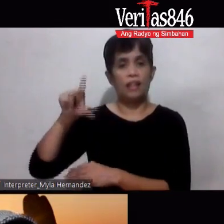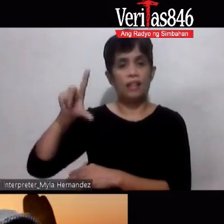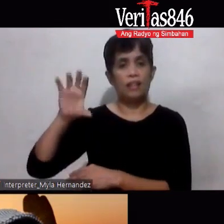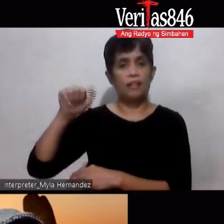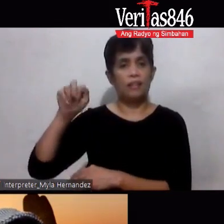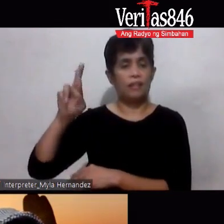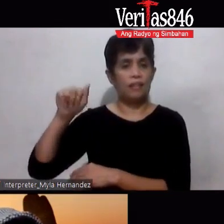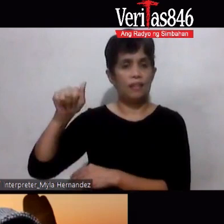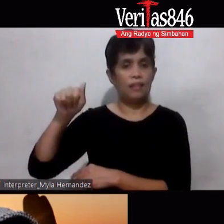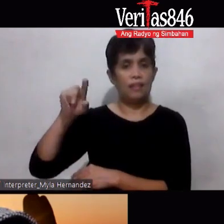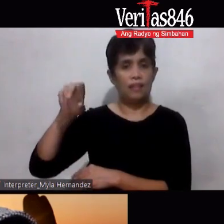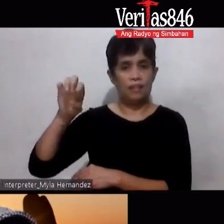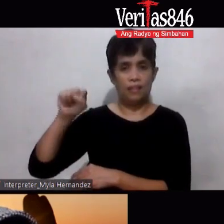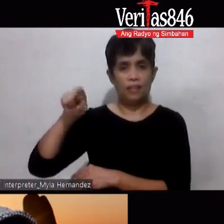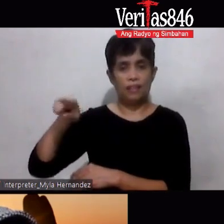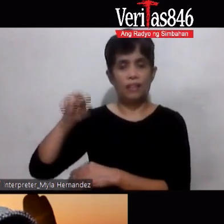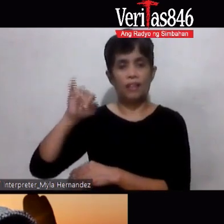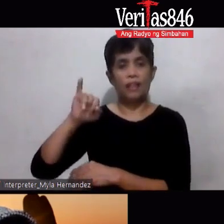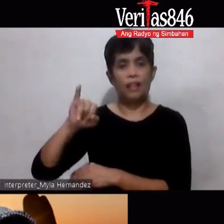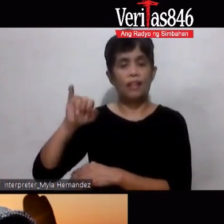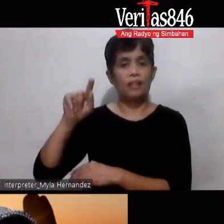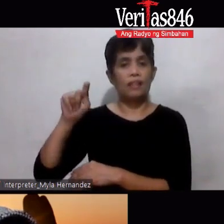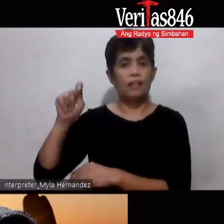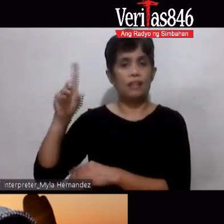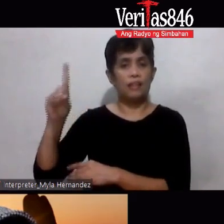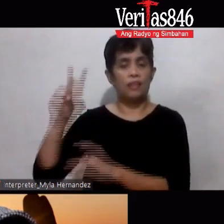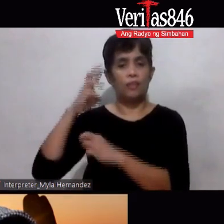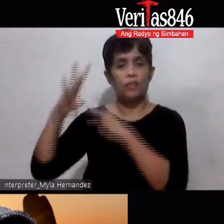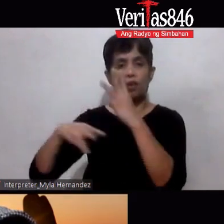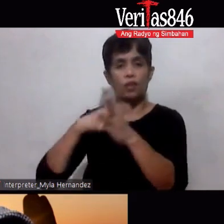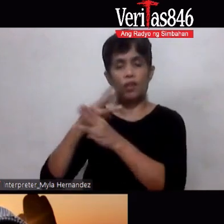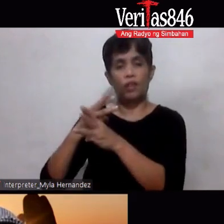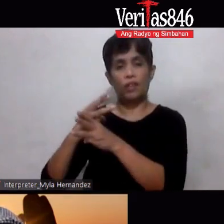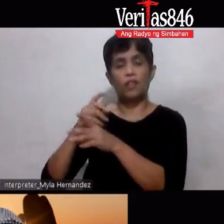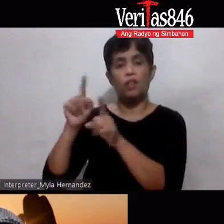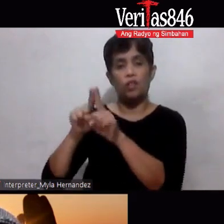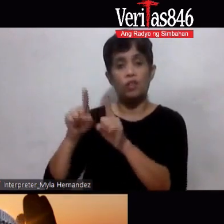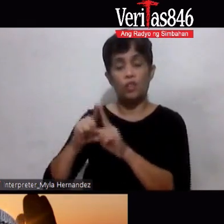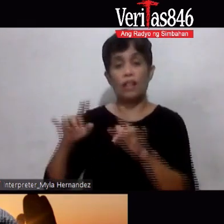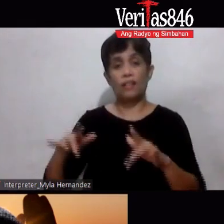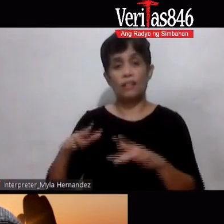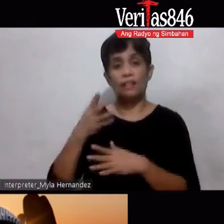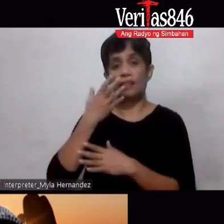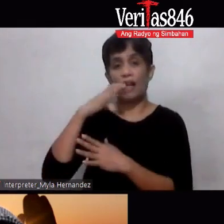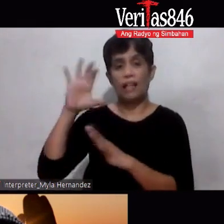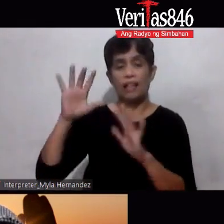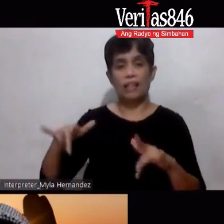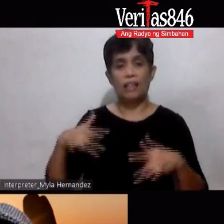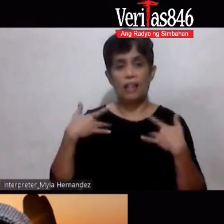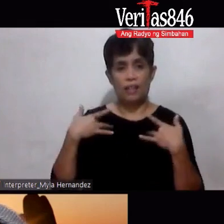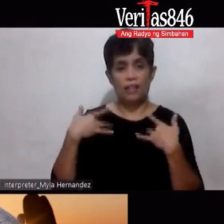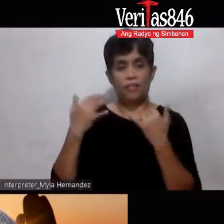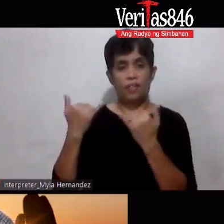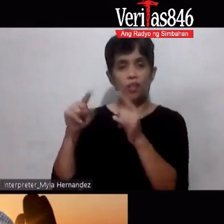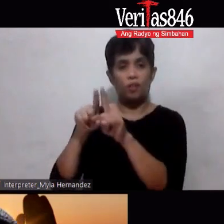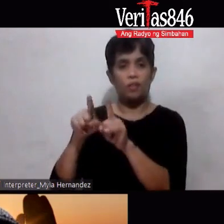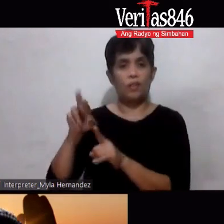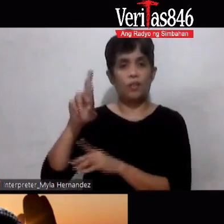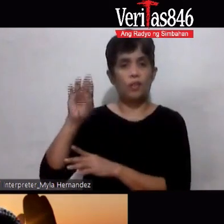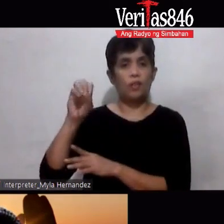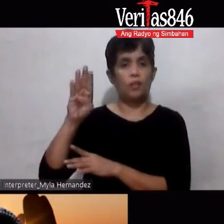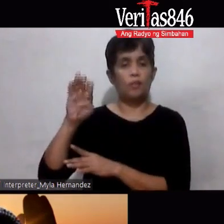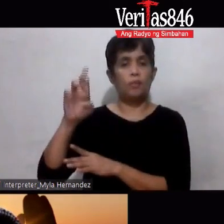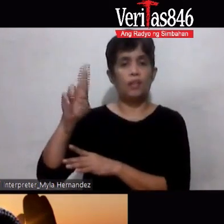si Trel De La Torre Ng Sun Life Okay Nakikinig rin po siya Sa atin ngayon Okay Of course Si Robert At